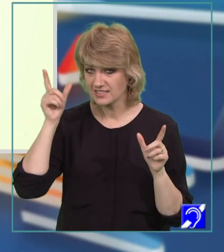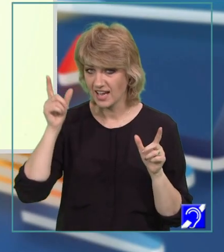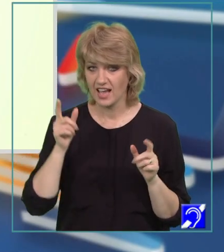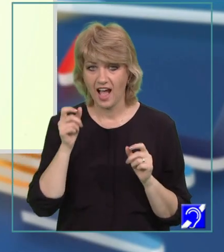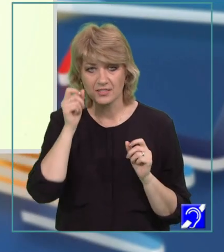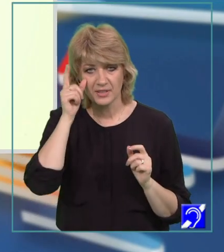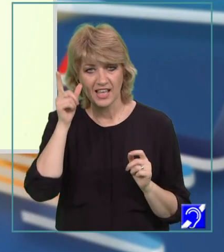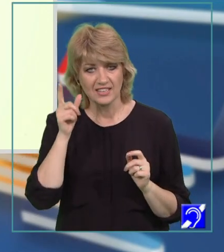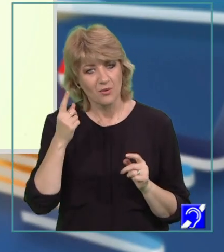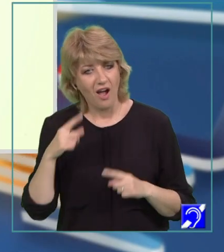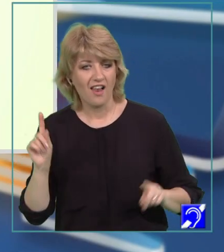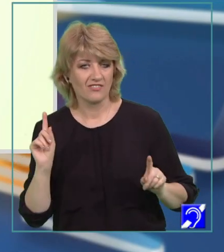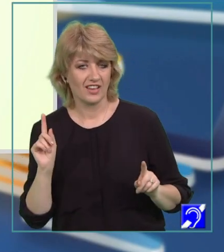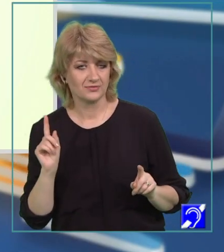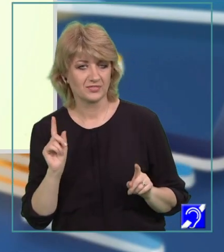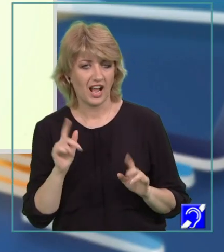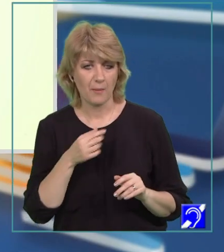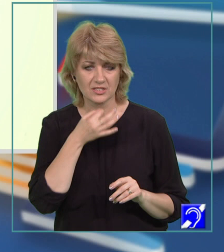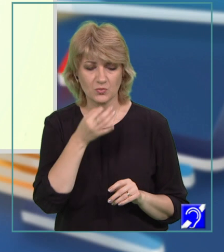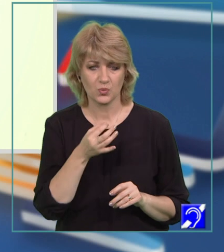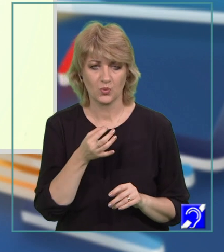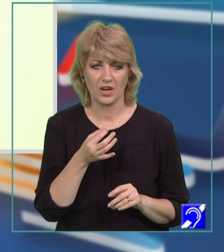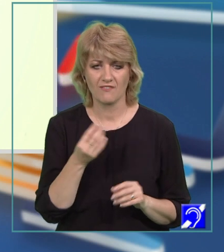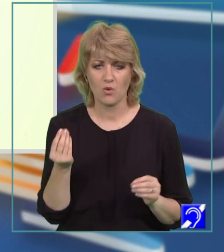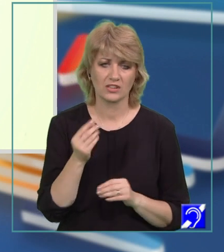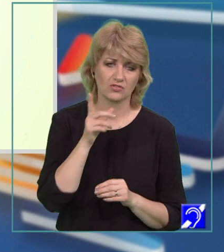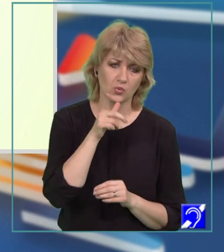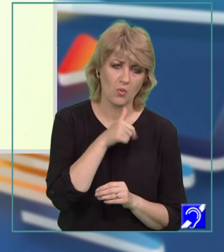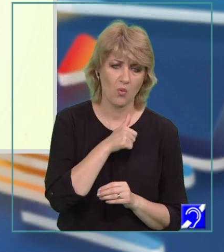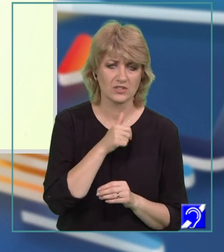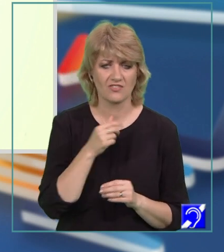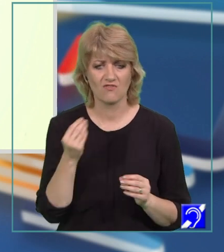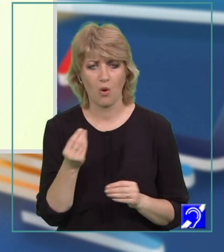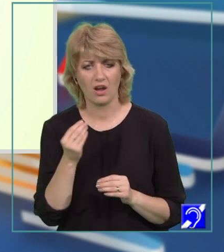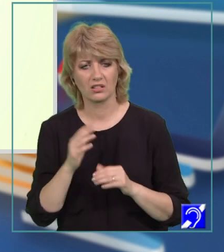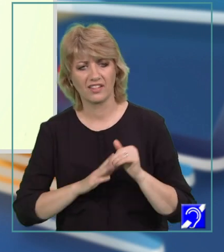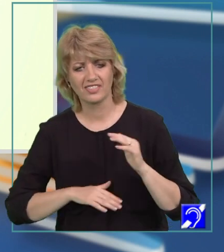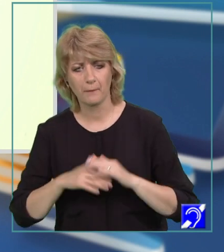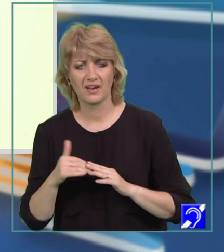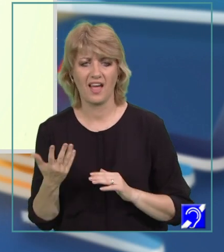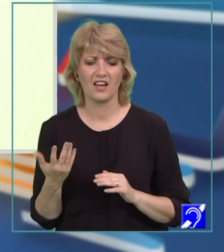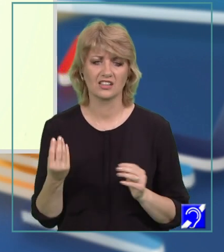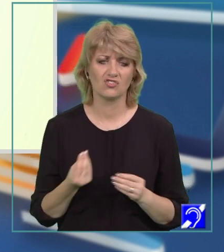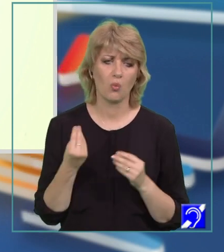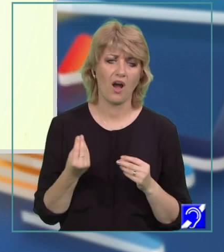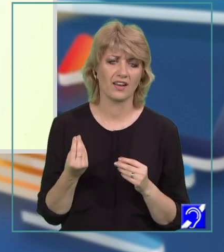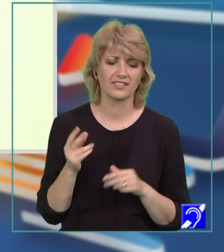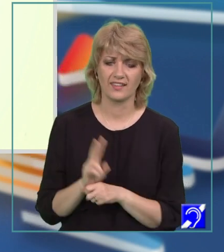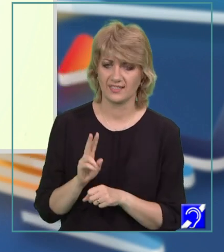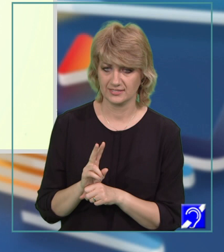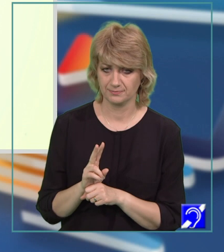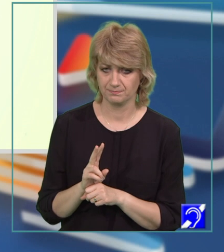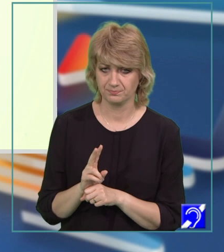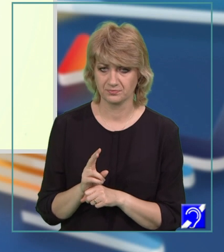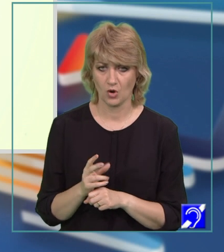admirație decât dacă am spune simplu, foarte frumos, foarte îndemânatic, foarte atent. Cu